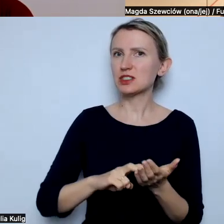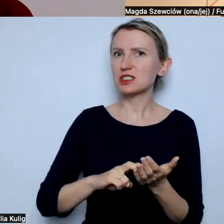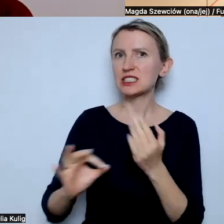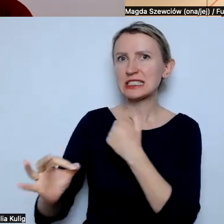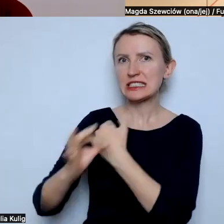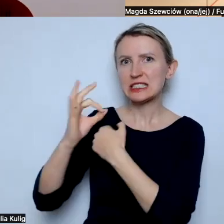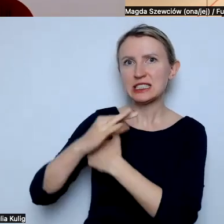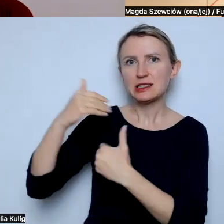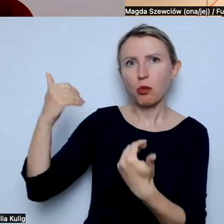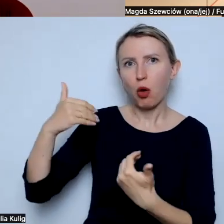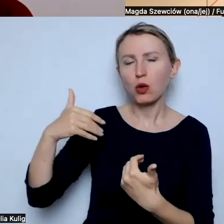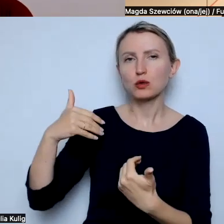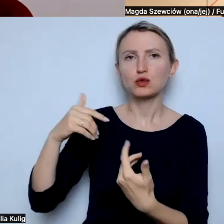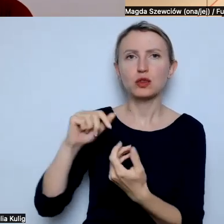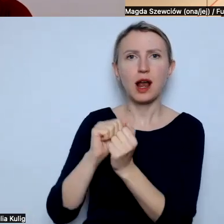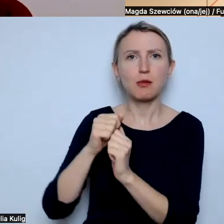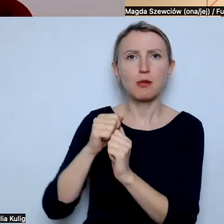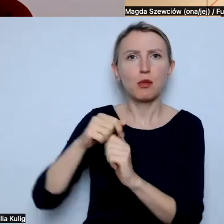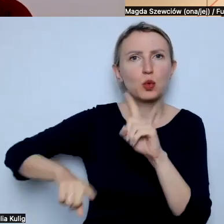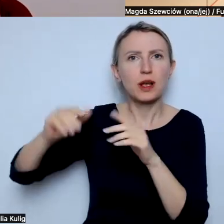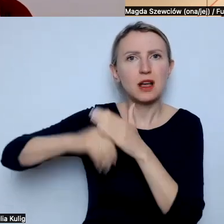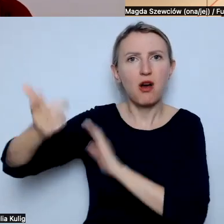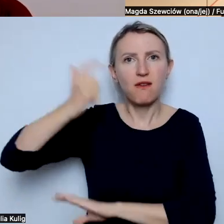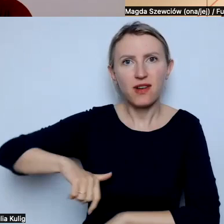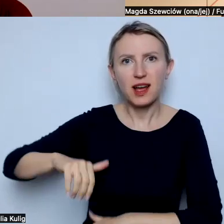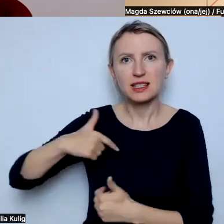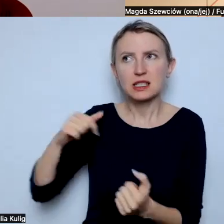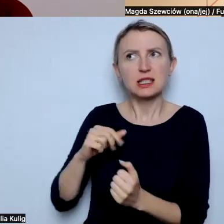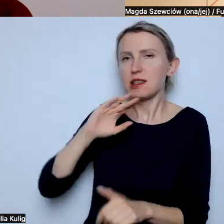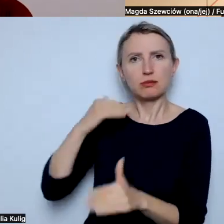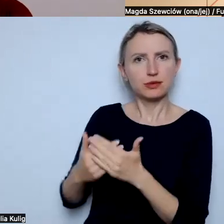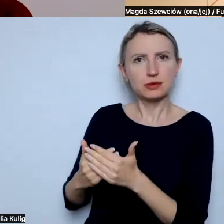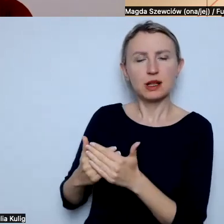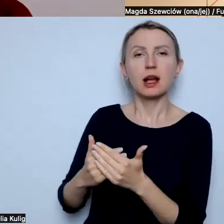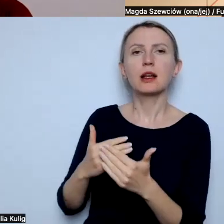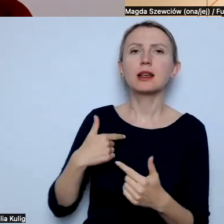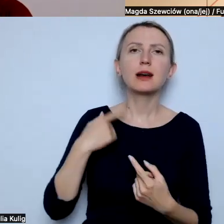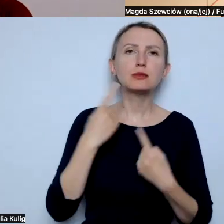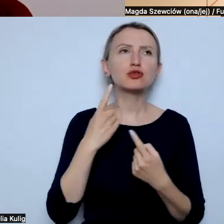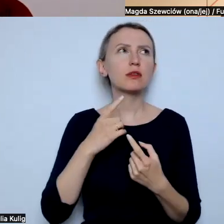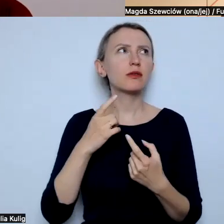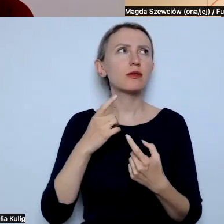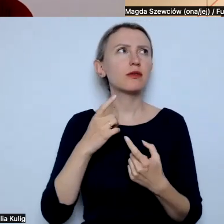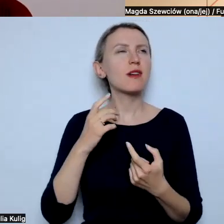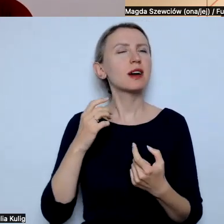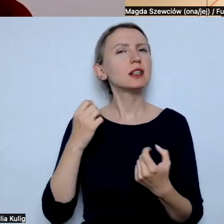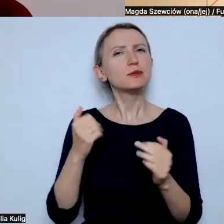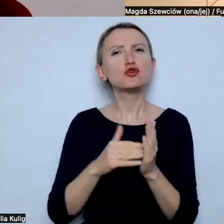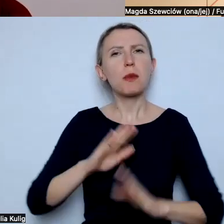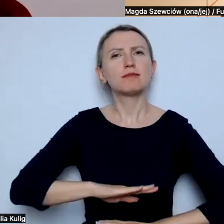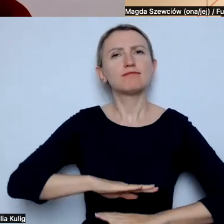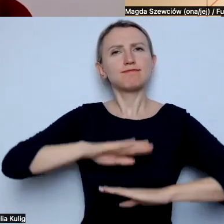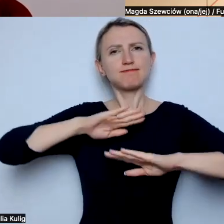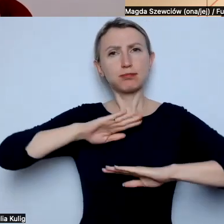jakimiś niekorzystnymi zachowaniami. Ja sobie myślę, że wtedy bardzo jest istotne, żeby wzmocnić siebie, no bo coming out nie